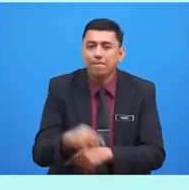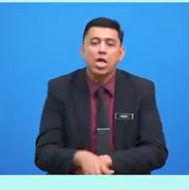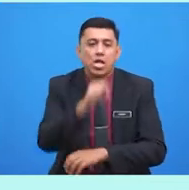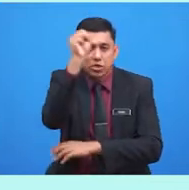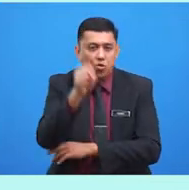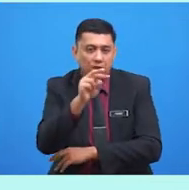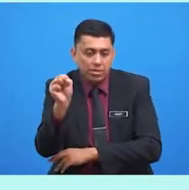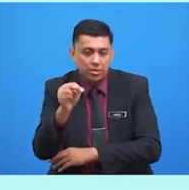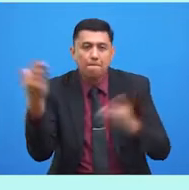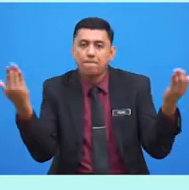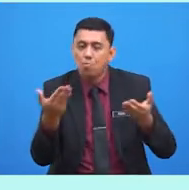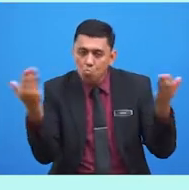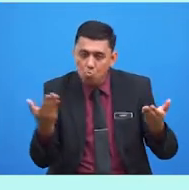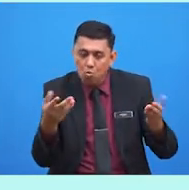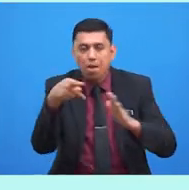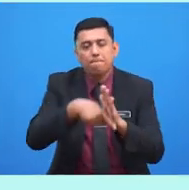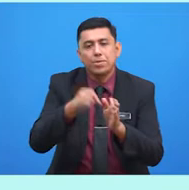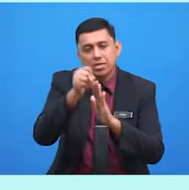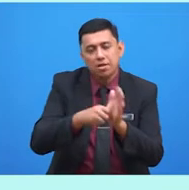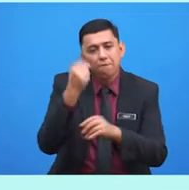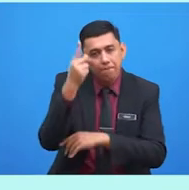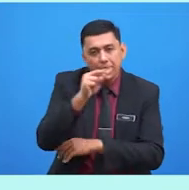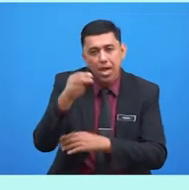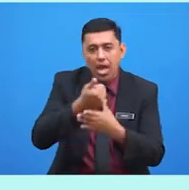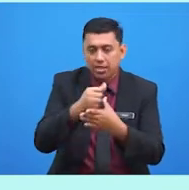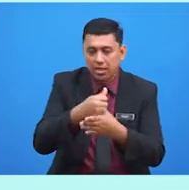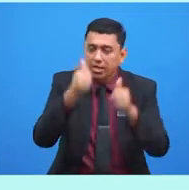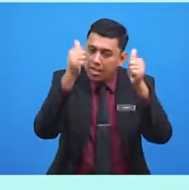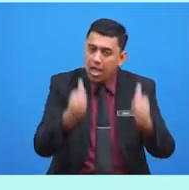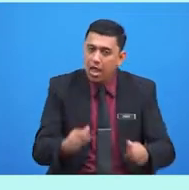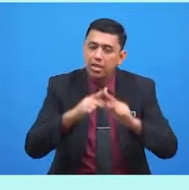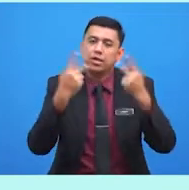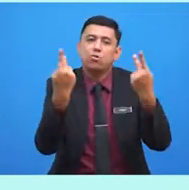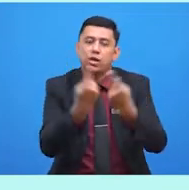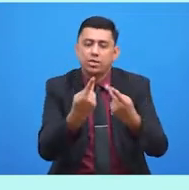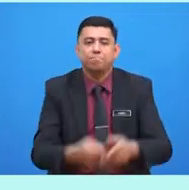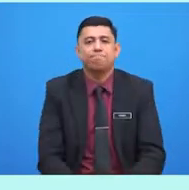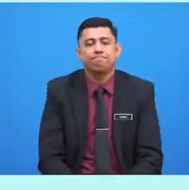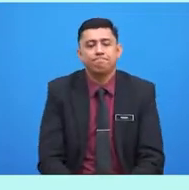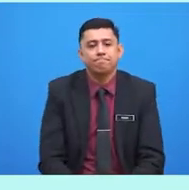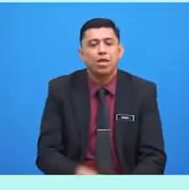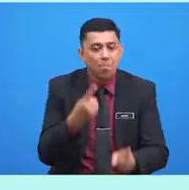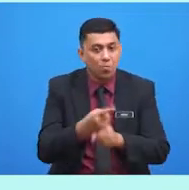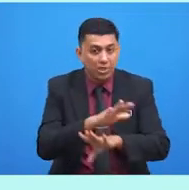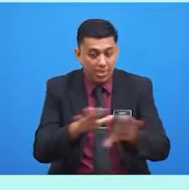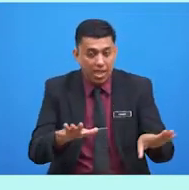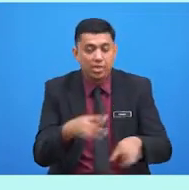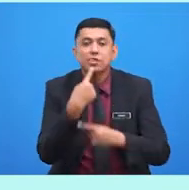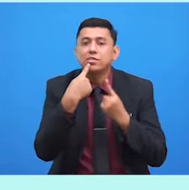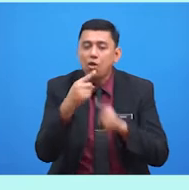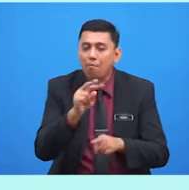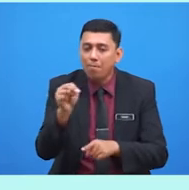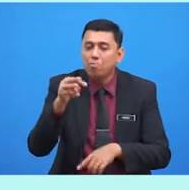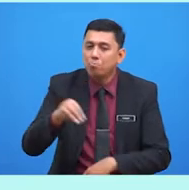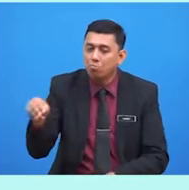tiga, memupuk persefahaman antara ahli keluarga. Betul tak jawapan murid